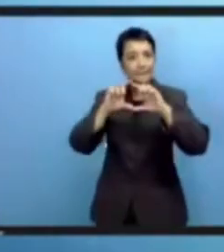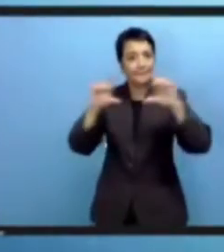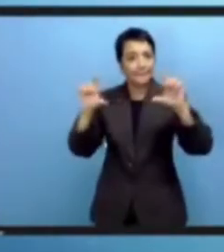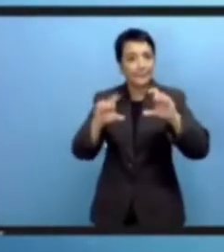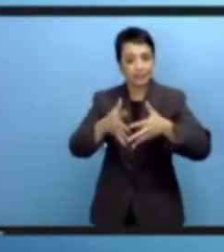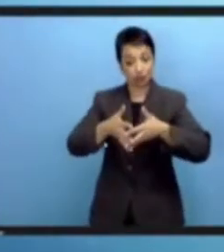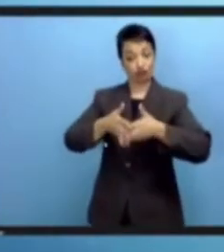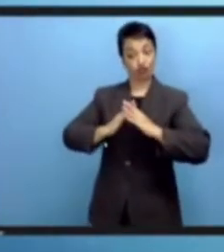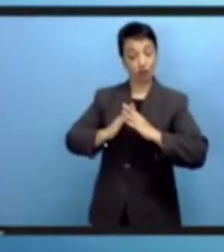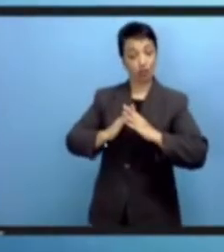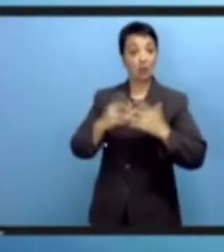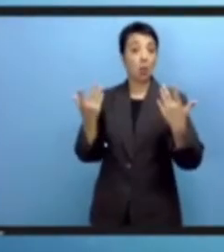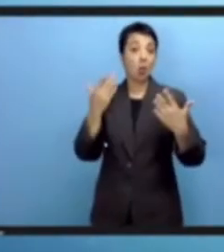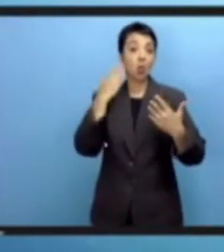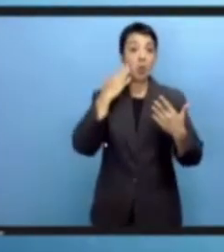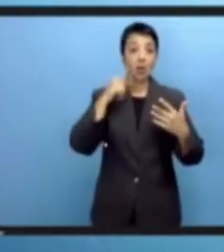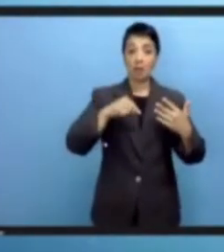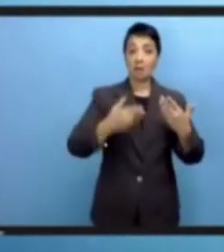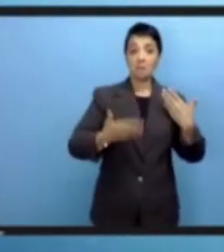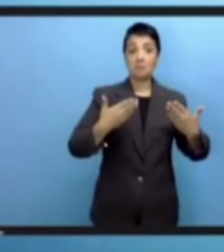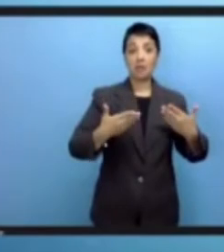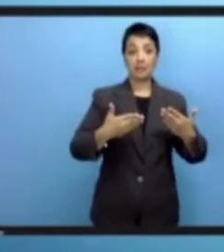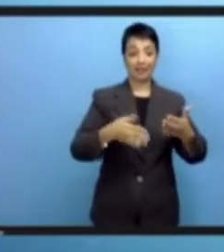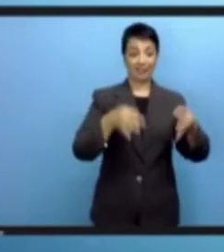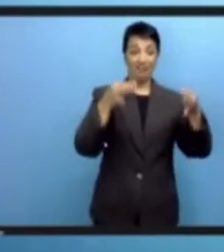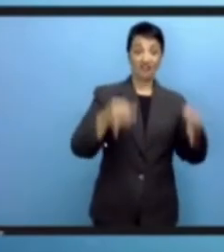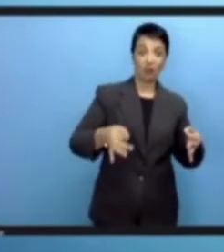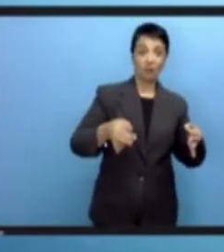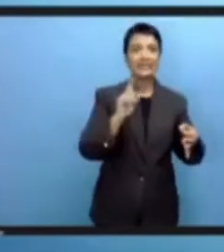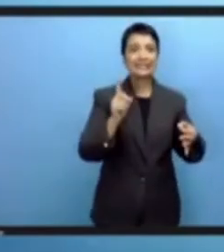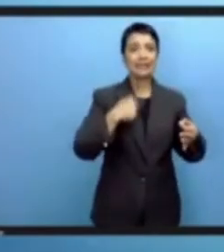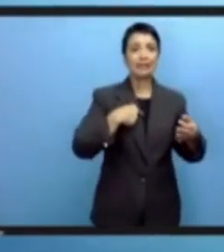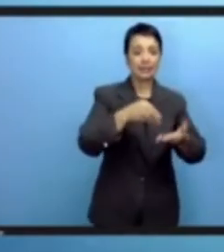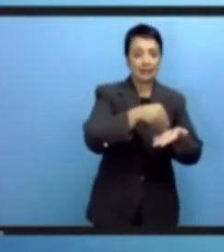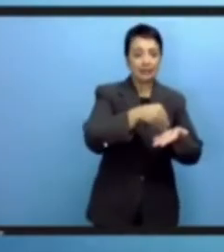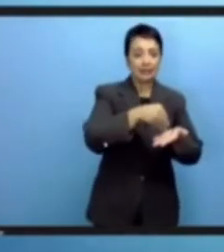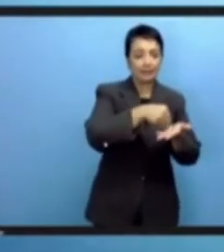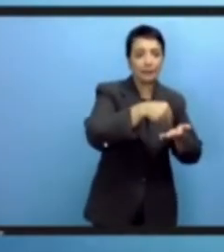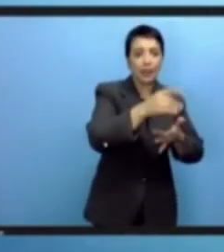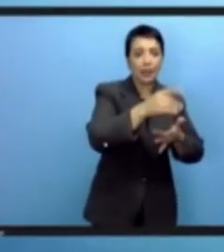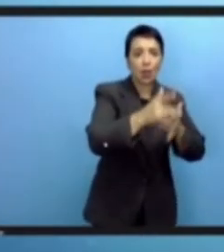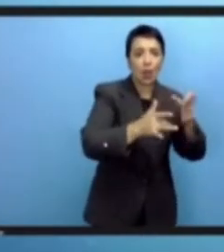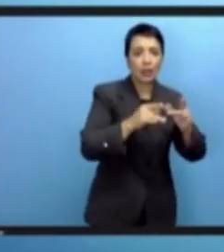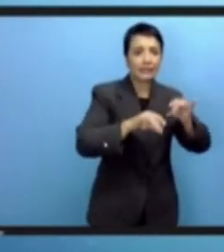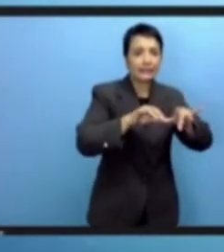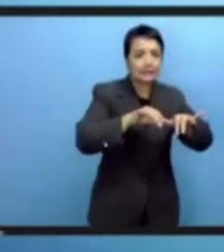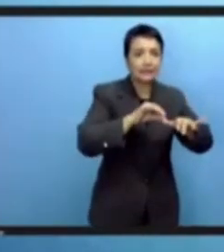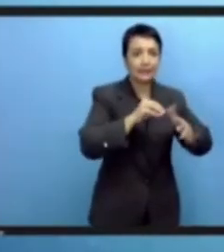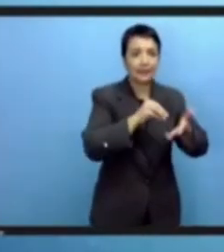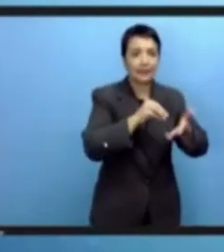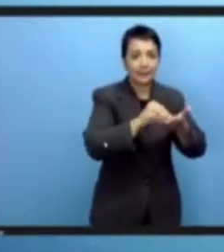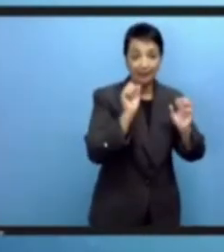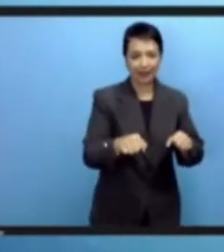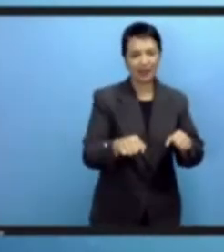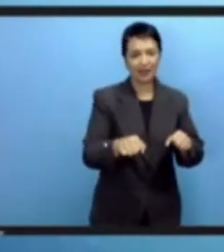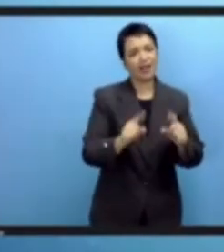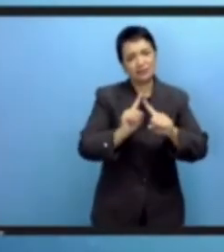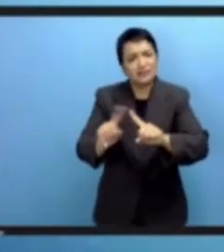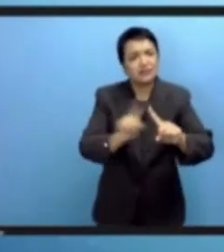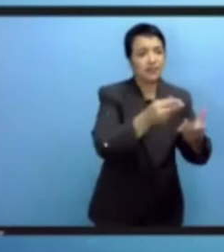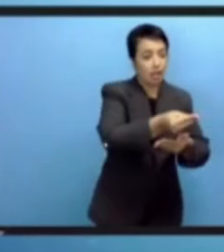توزيل العوائق على المشاركة في الاقتصاد الرقمي وأن تتمكن شركاتها الناشية